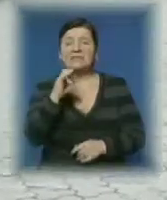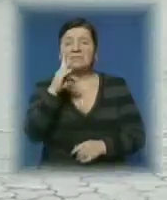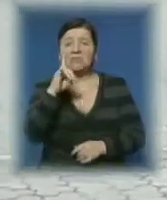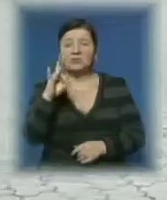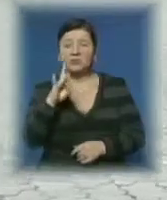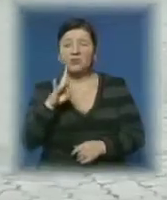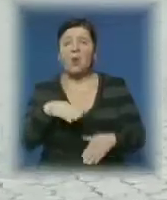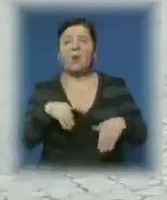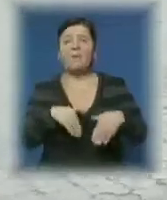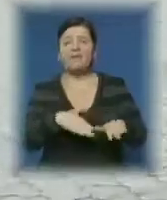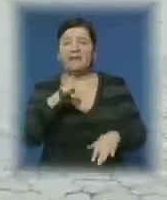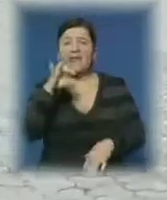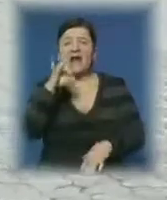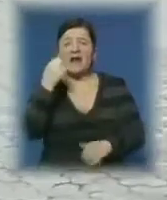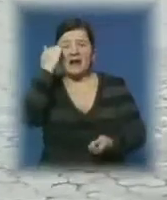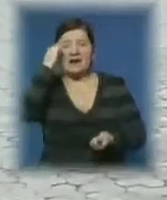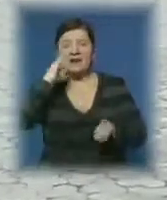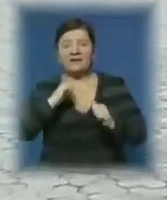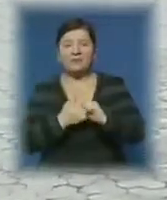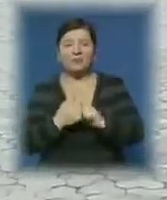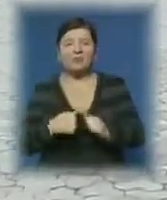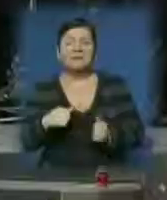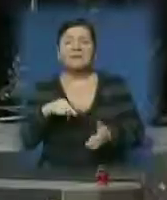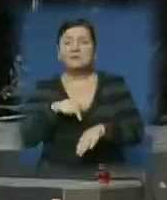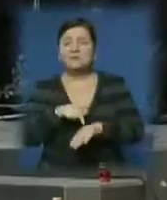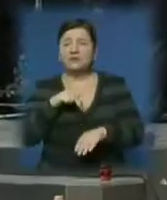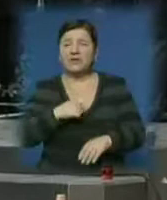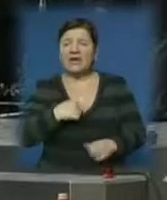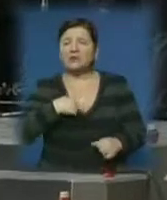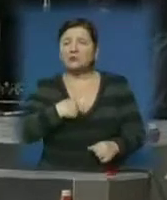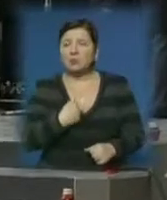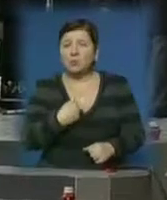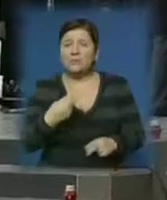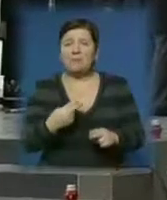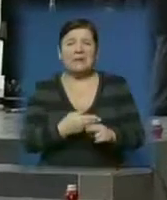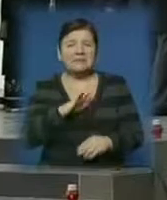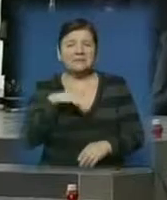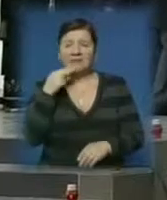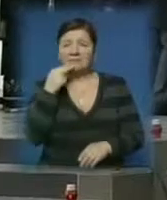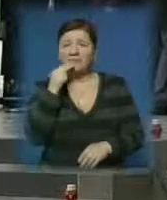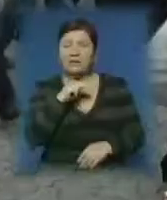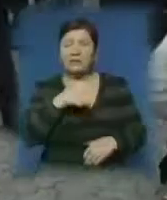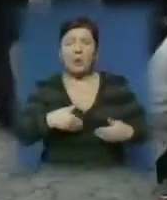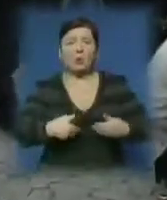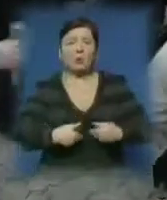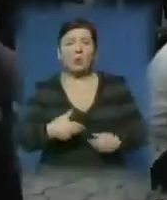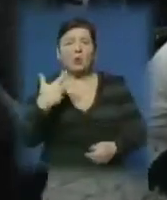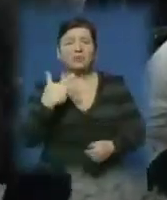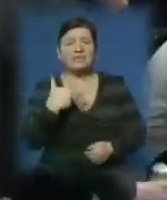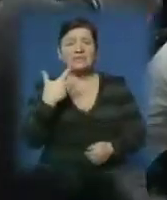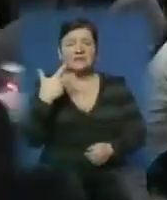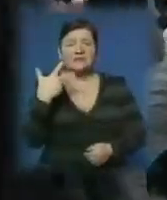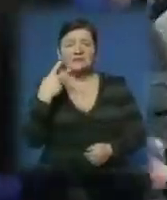-реквієм. Кілька соцзакарпатців висловили свої співчуття та скорботу безновинним жертвам Голодомору 1932-1933